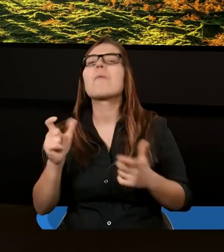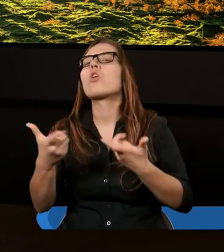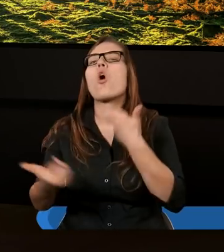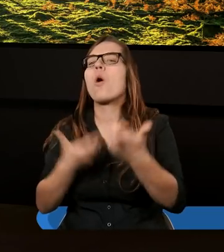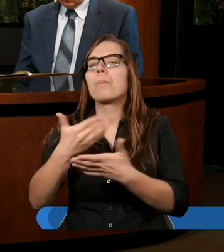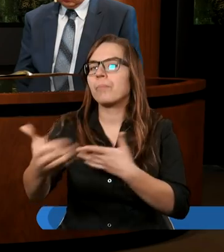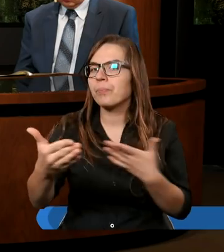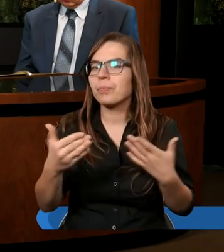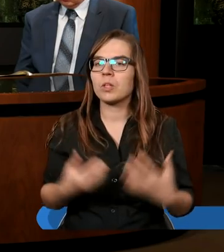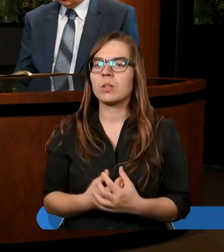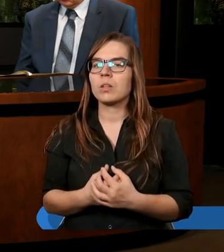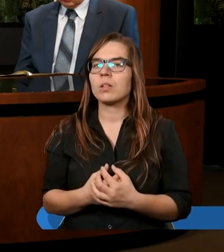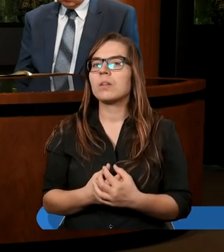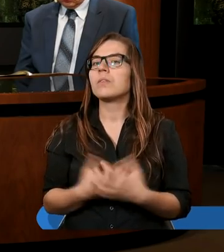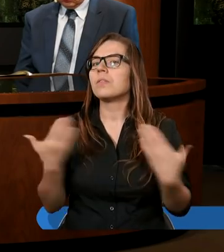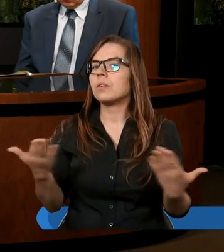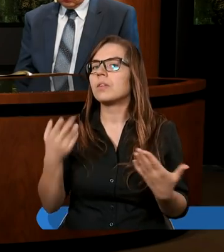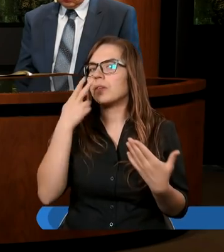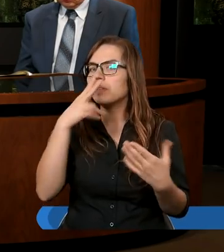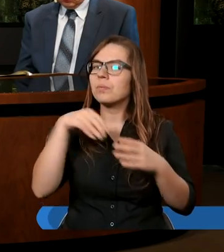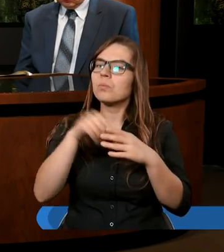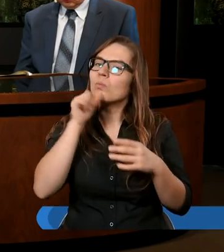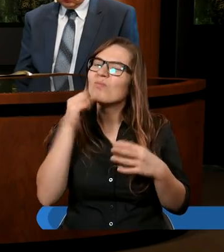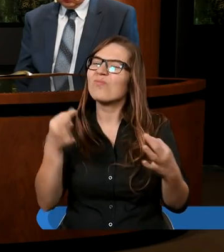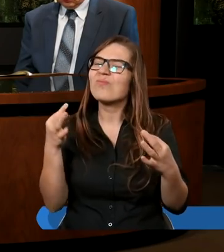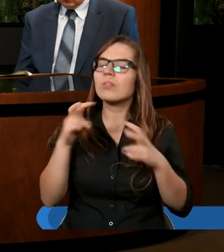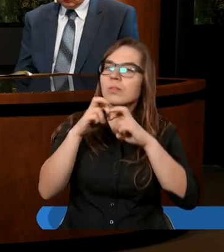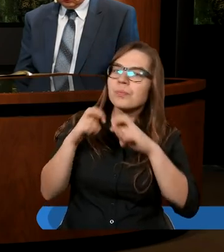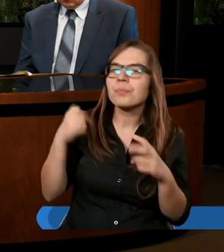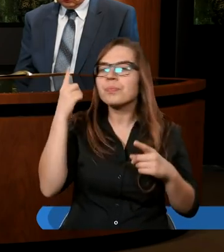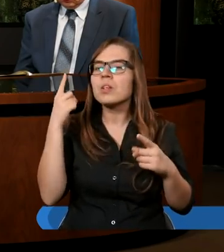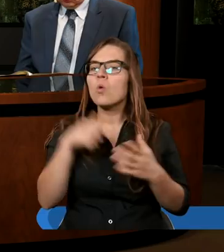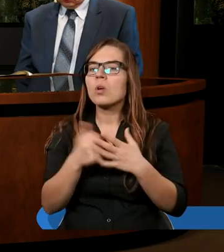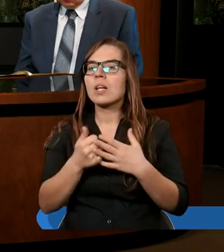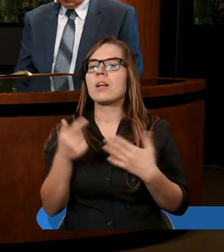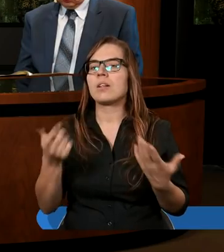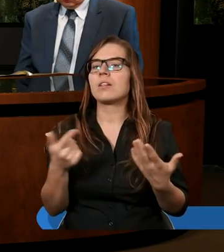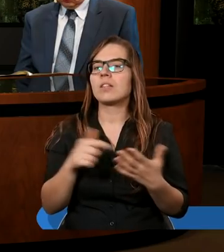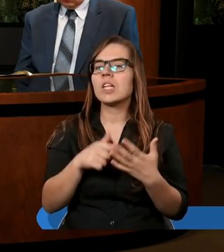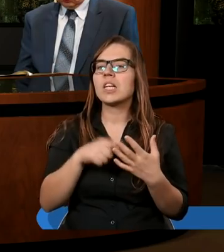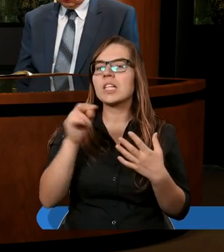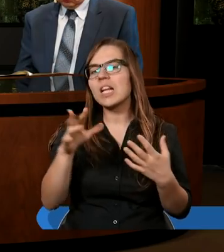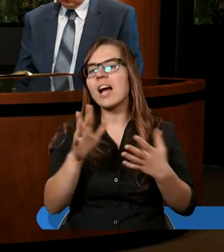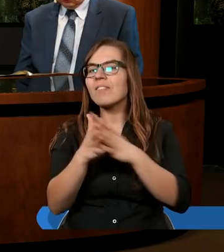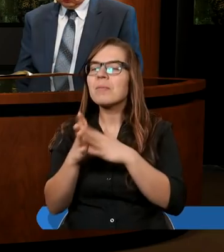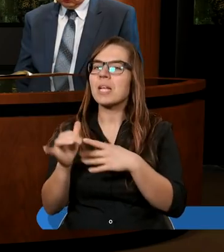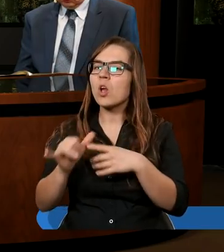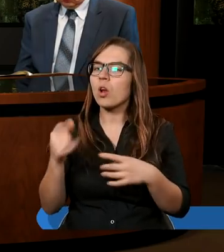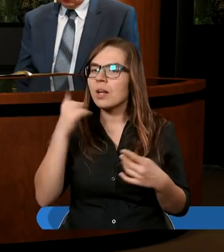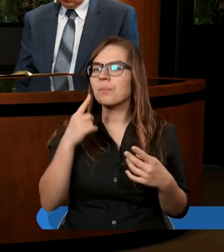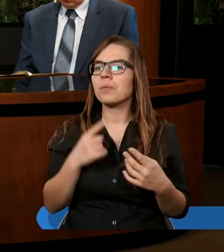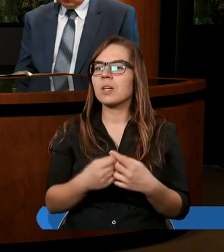robią? Ja dzisiaj siedziałam i próbowałam ich policzyć, bo tu są tak ładnie wymienieni, tak?